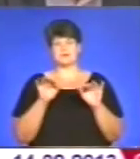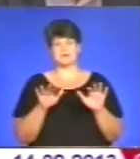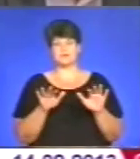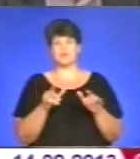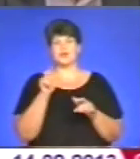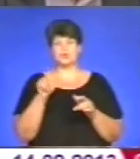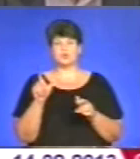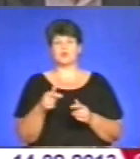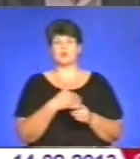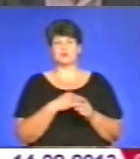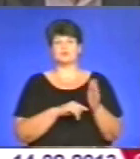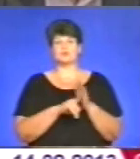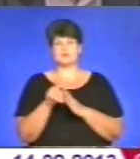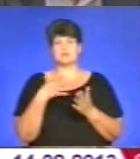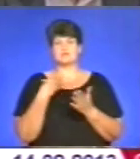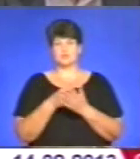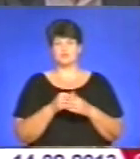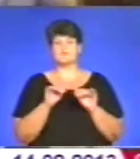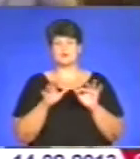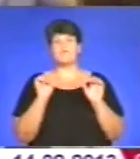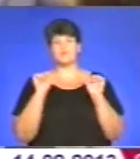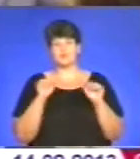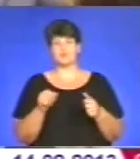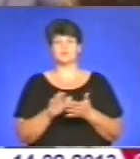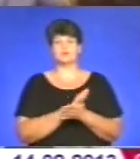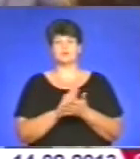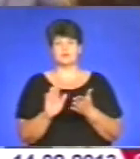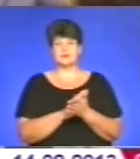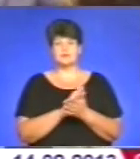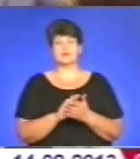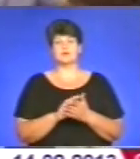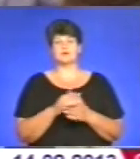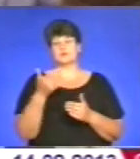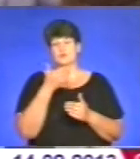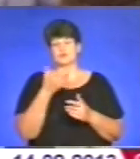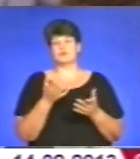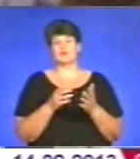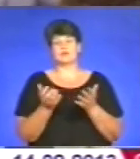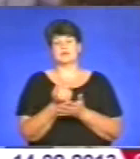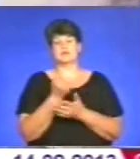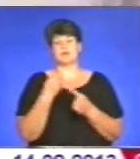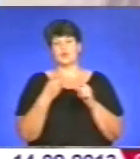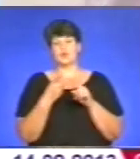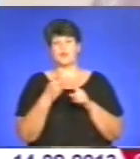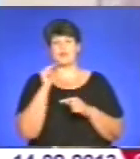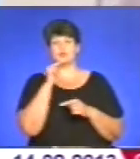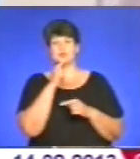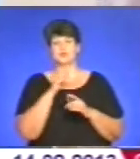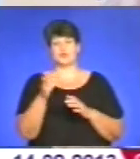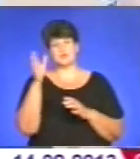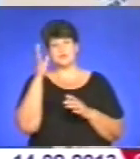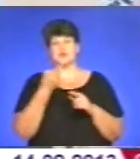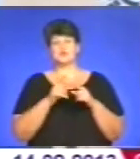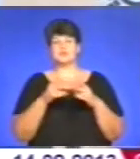Люди, які хочуть розпочати власну справу, можуть безкоштовно заочно отримати другу економічну освіту. Для цього їм